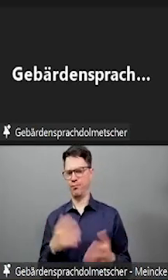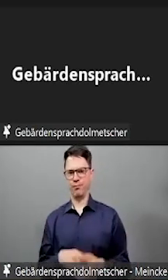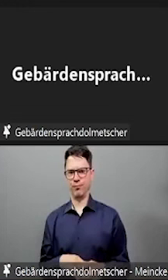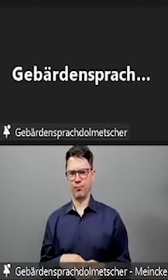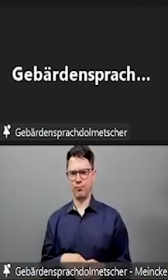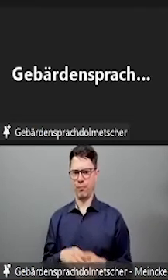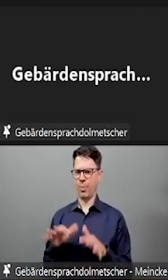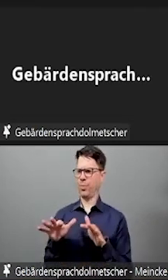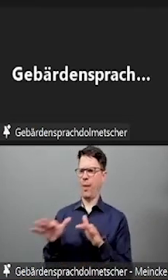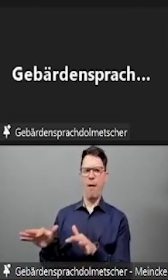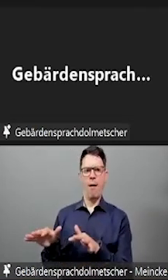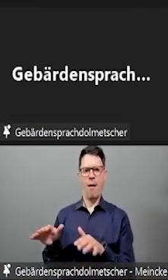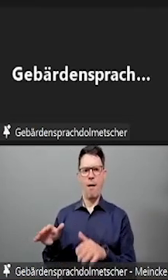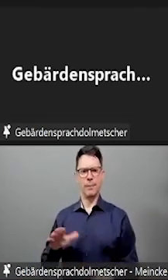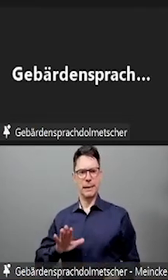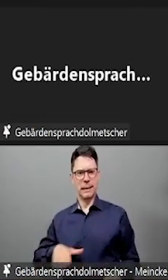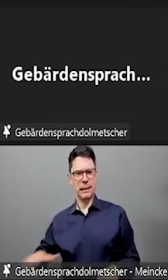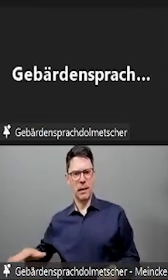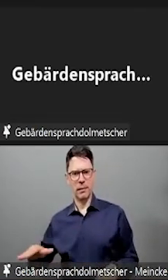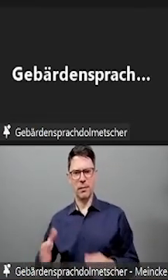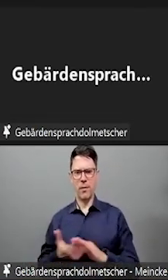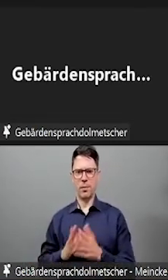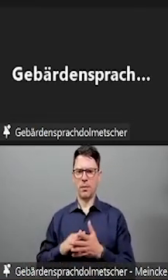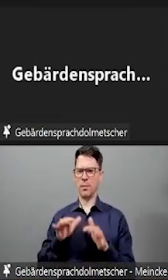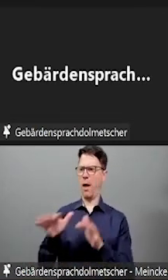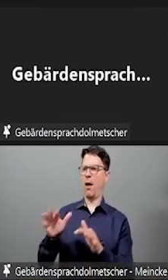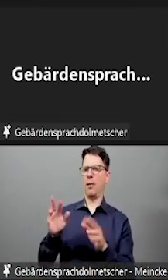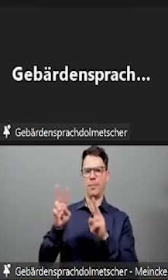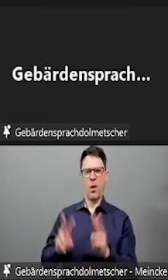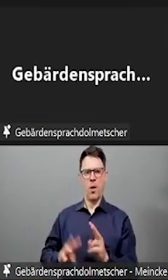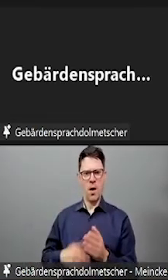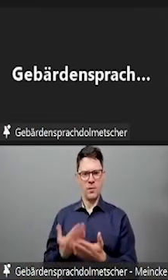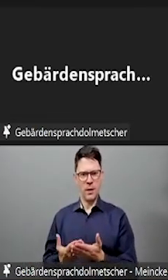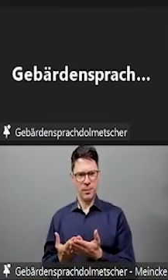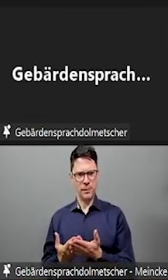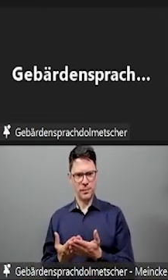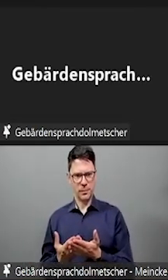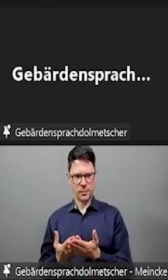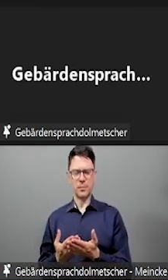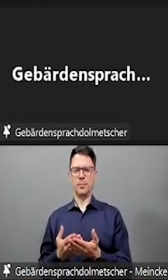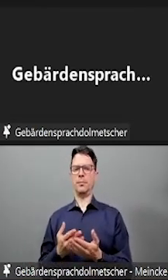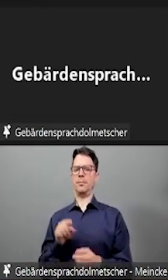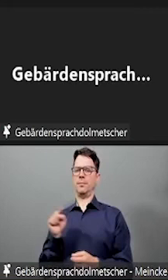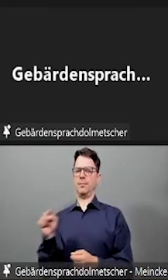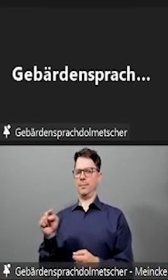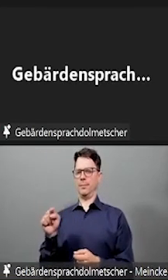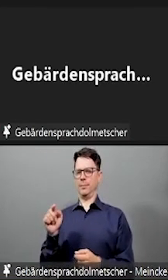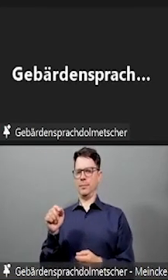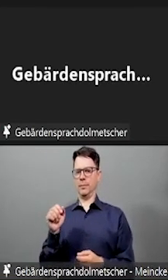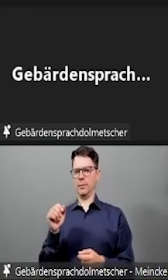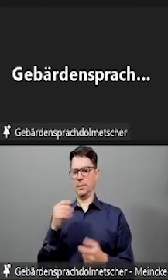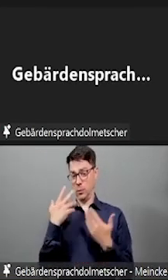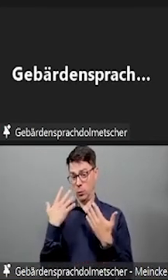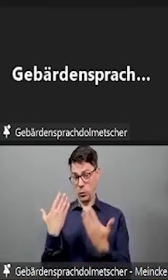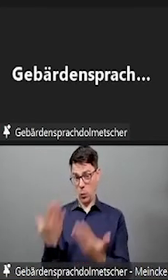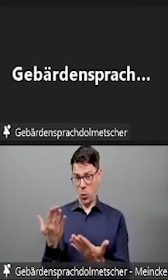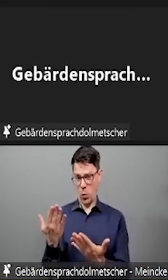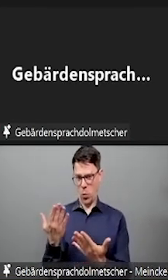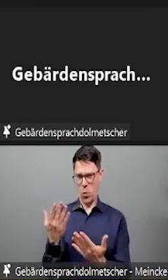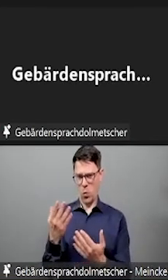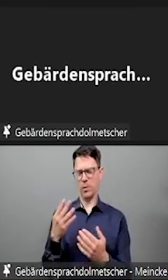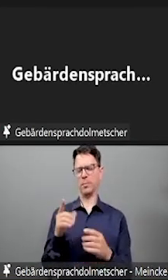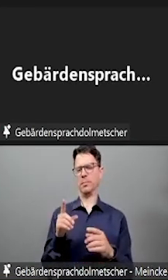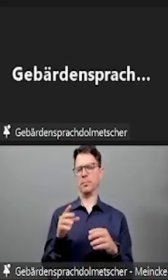Deswegen wird von uns ein Vorschlag, dass man zum Beispiel zwischen 10 und 15 Uhr Prüfungen ansetzt und da möglichst wenig Probleme für Studierende